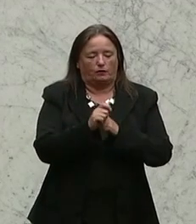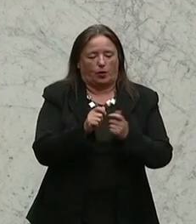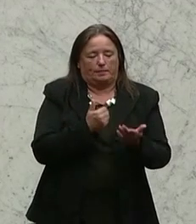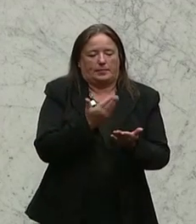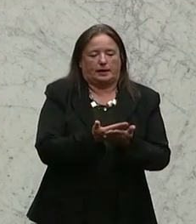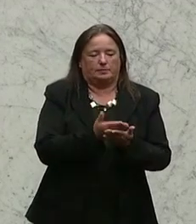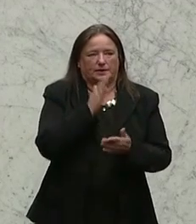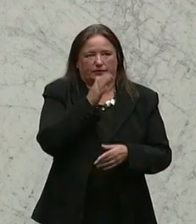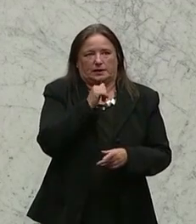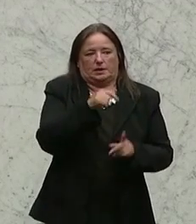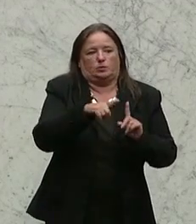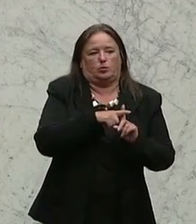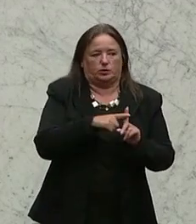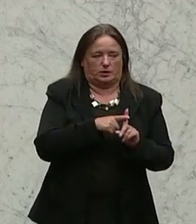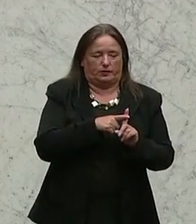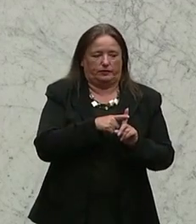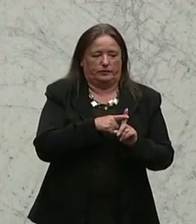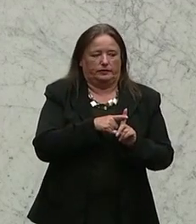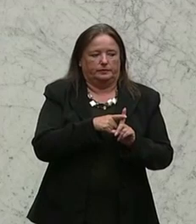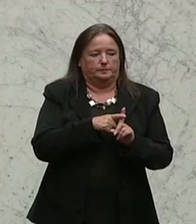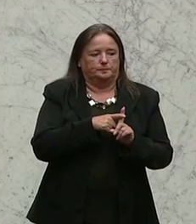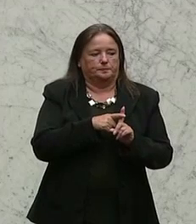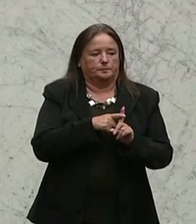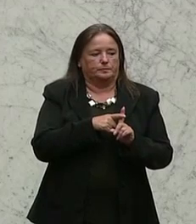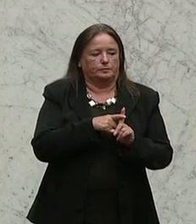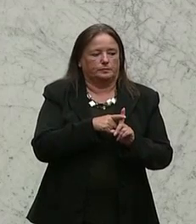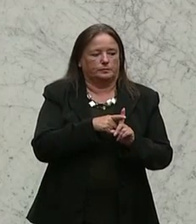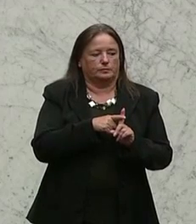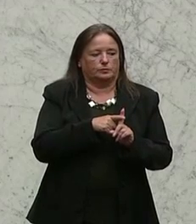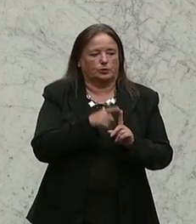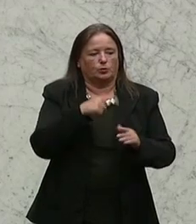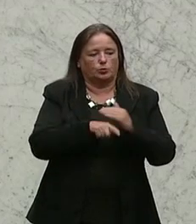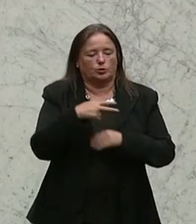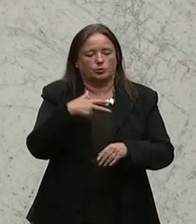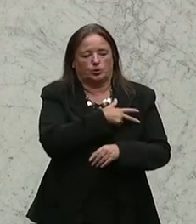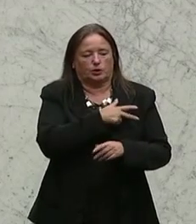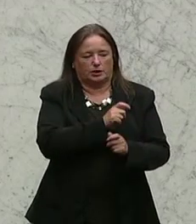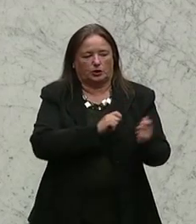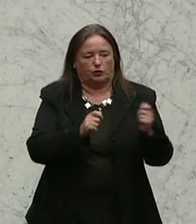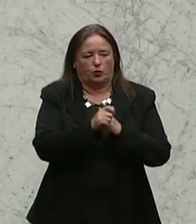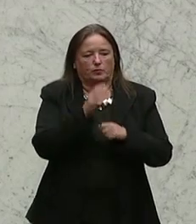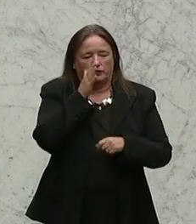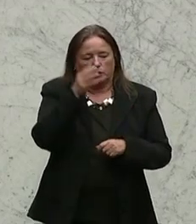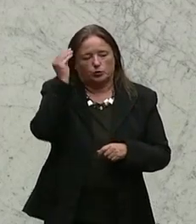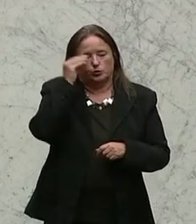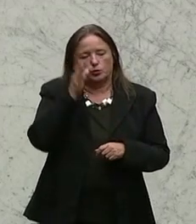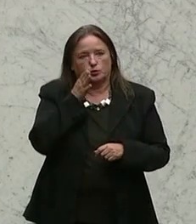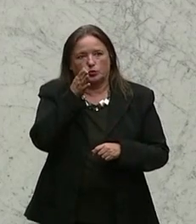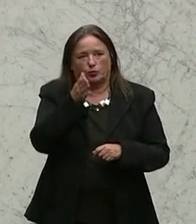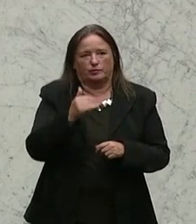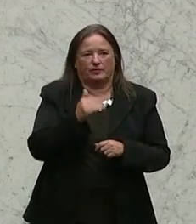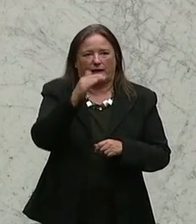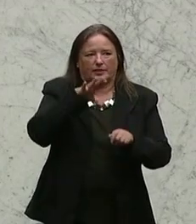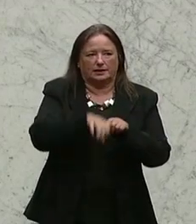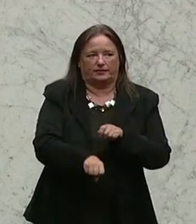herauskommen wird, dass es durch diese sozialistische Reform weiteren Zwang in den Schulen geben wird. Wir haben das heute schon